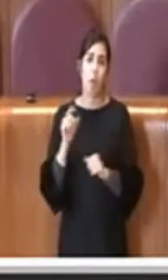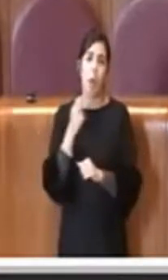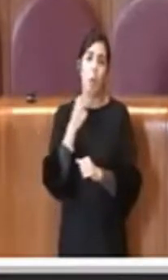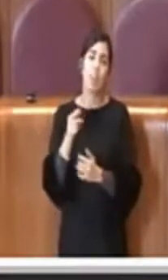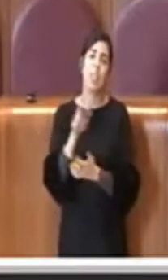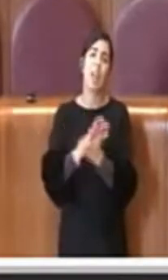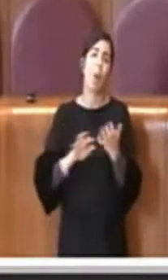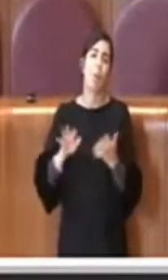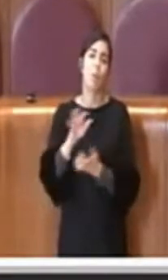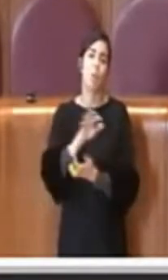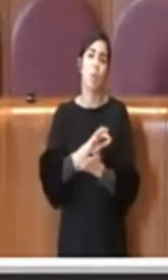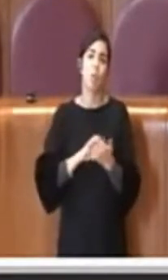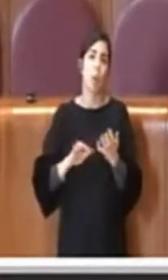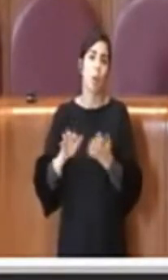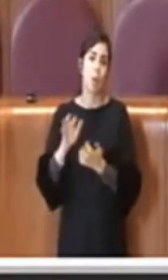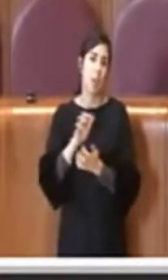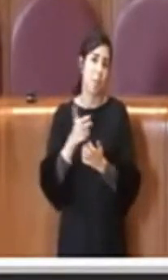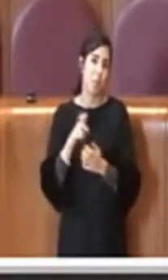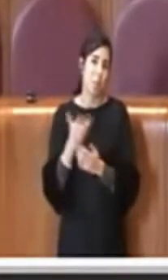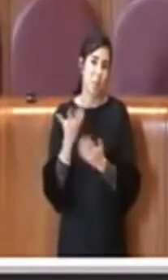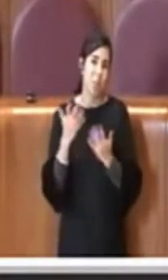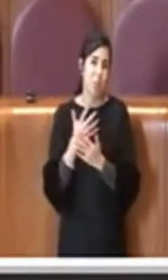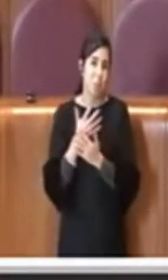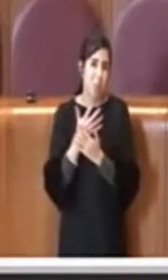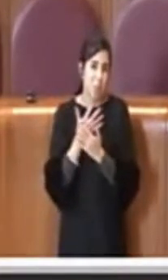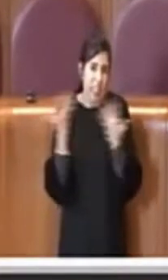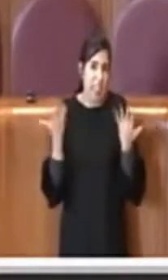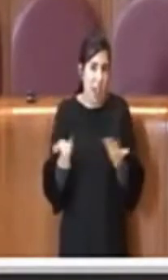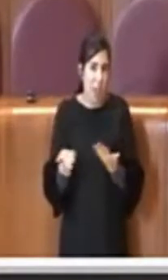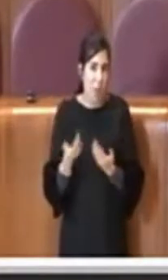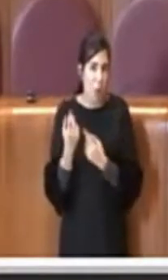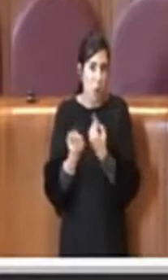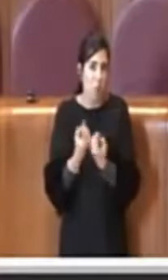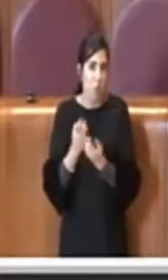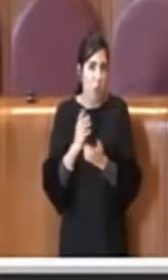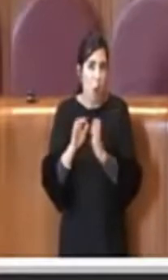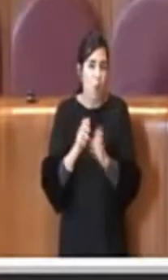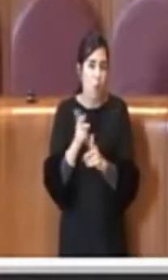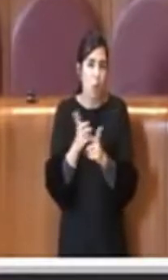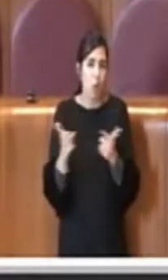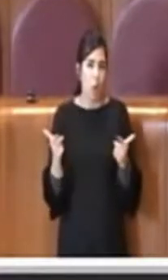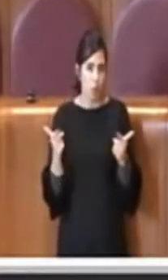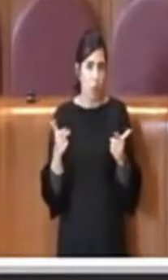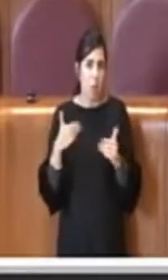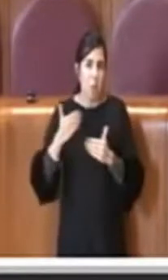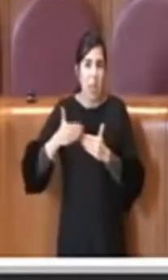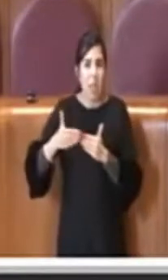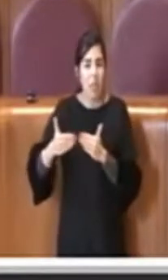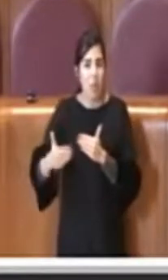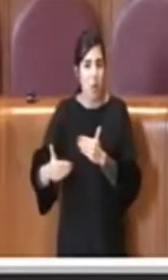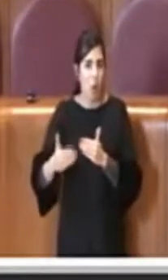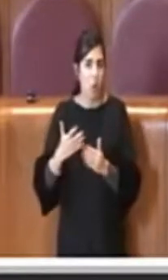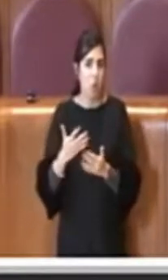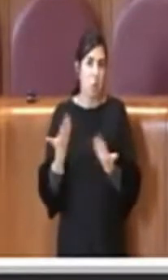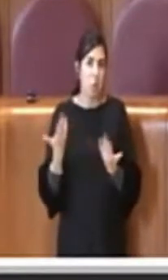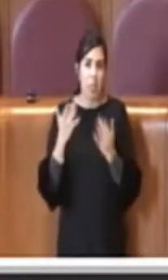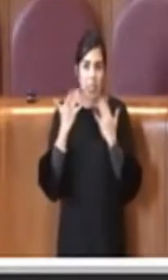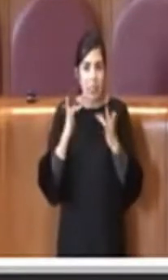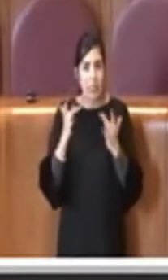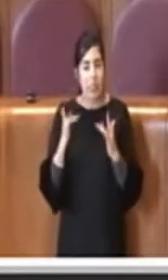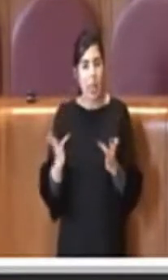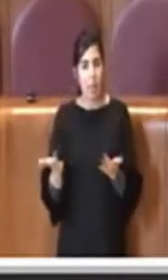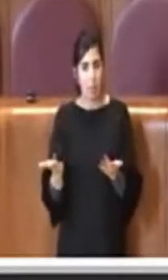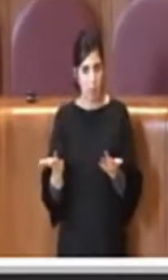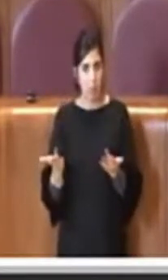confusione, perché di fatto confusione non c'è mai stata, anzi il percorso è stato assolutamente lineare e ogni